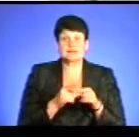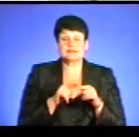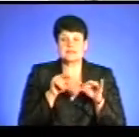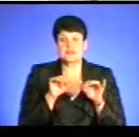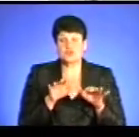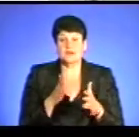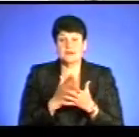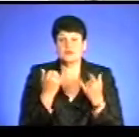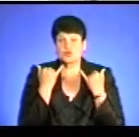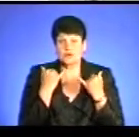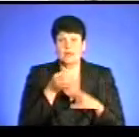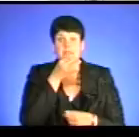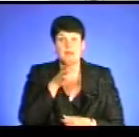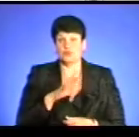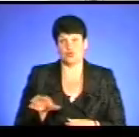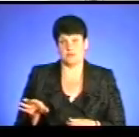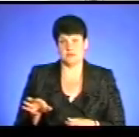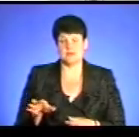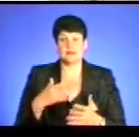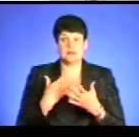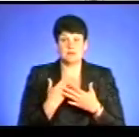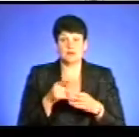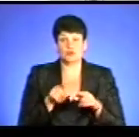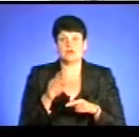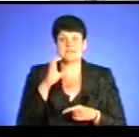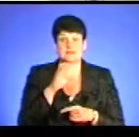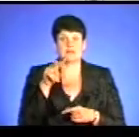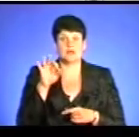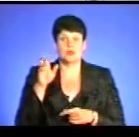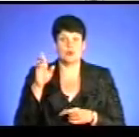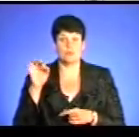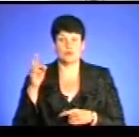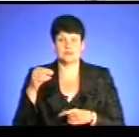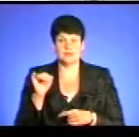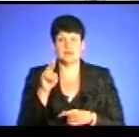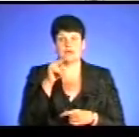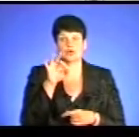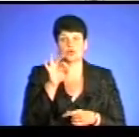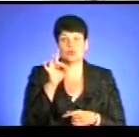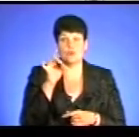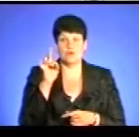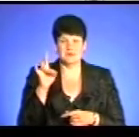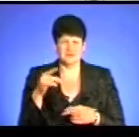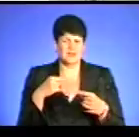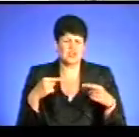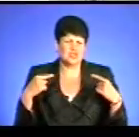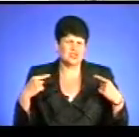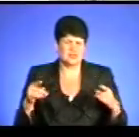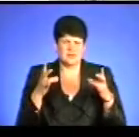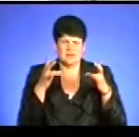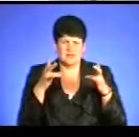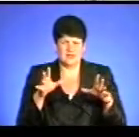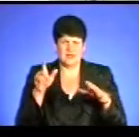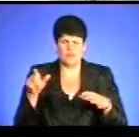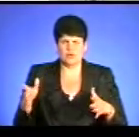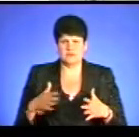є в нашій державі, нам абсолютно не подобається. На прикладі тої самої Світлани Лободи, Дорна, іншого непотребу, який був на нашій сцені, вони